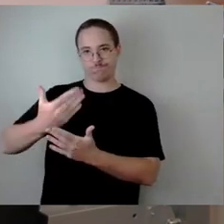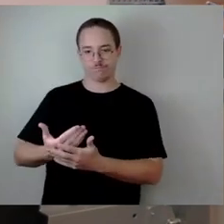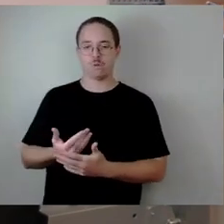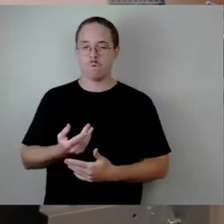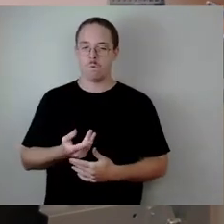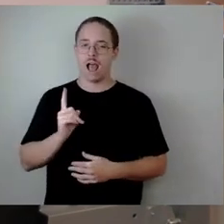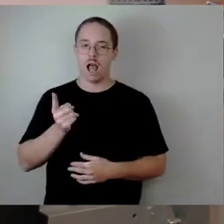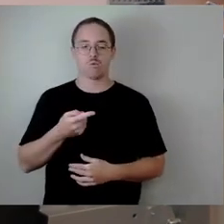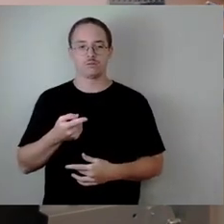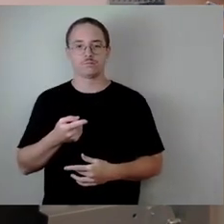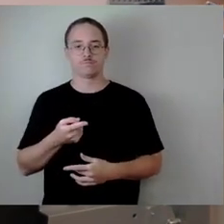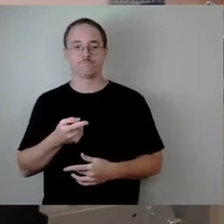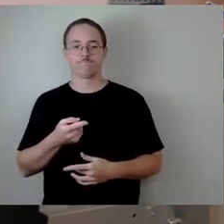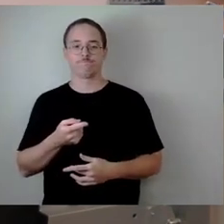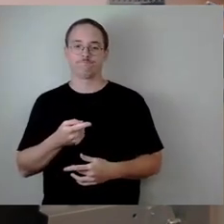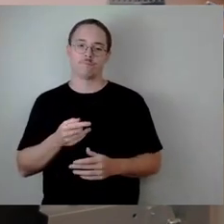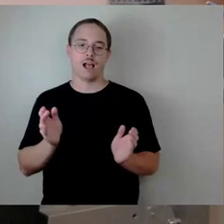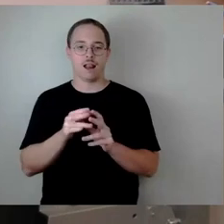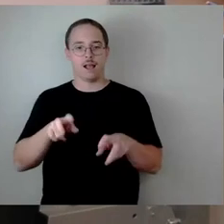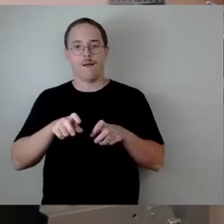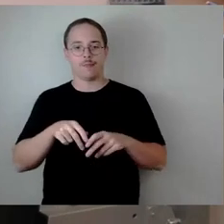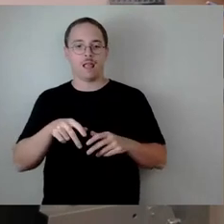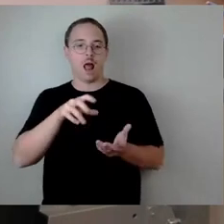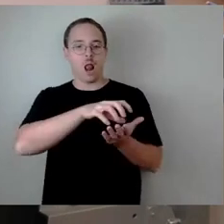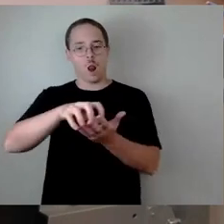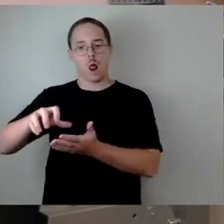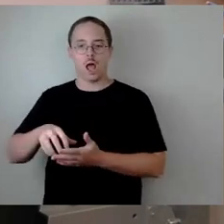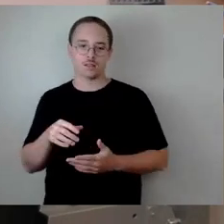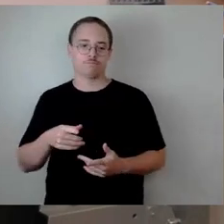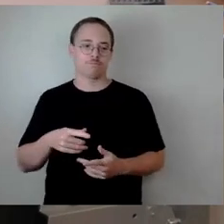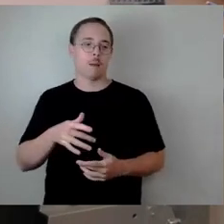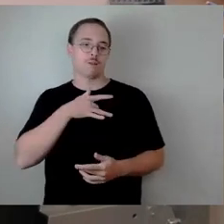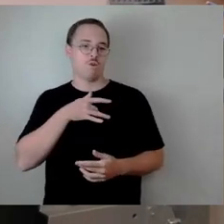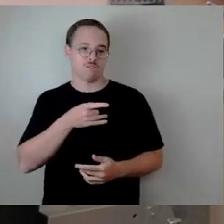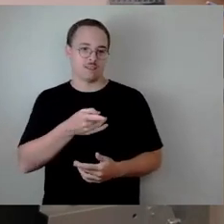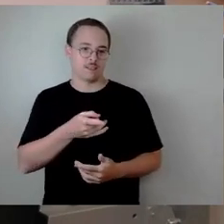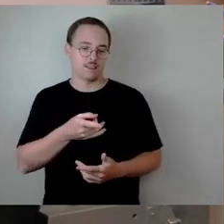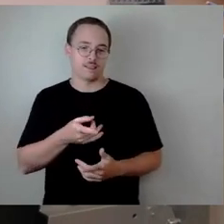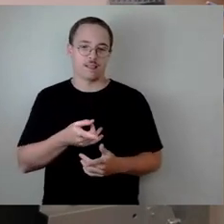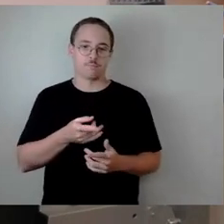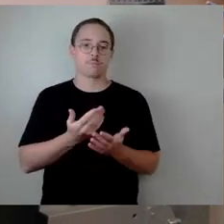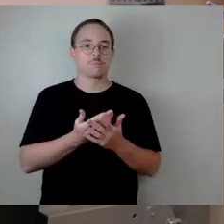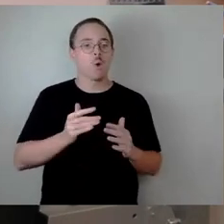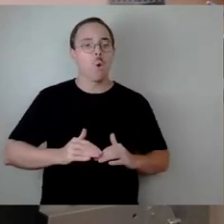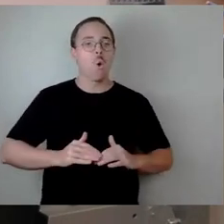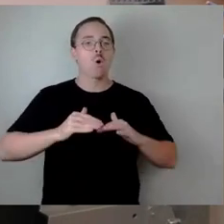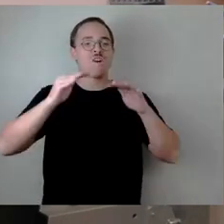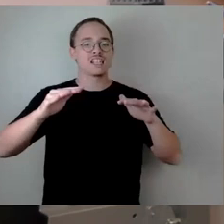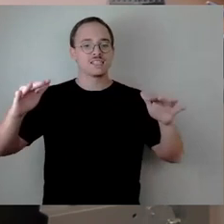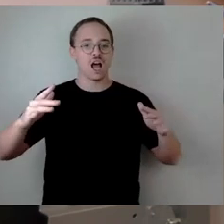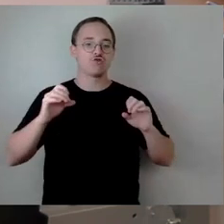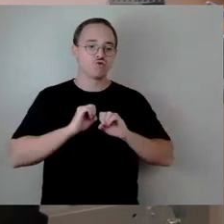Es mussten Kleingartenanlagen aus Gründen des Hochwasserschutzes aufgegeben werden. Es mussten Kleingartenanlagen für